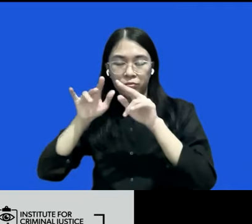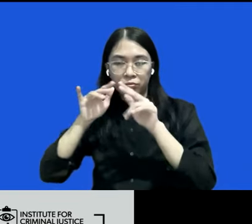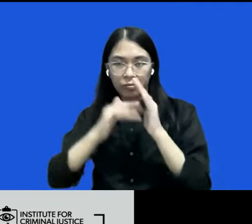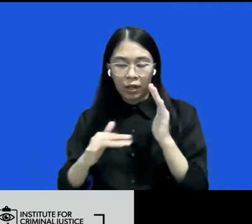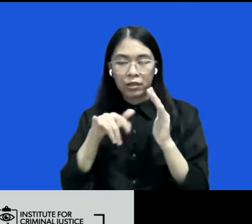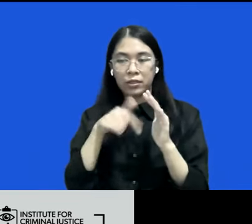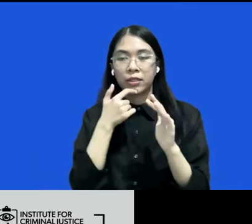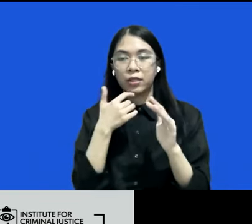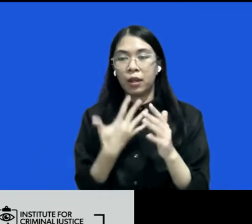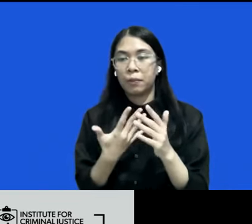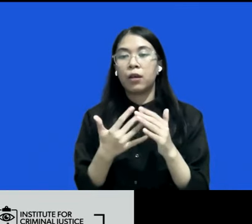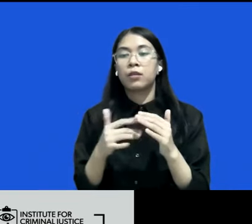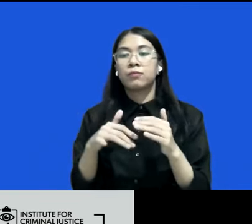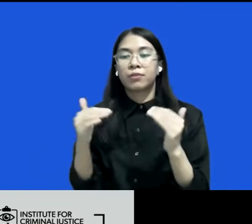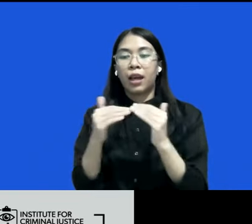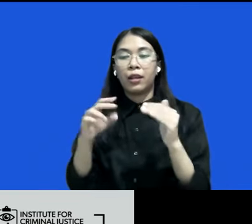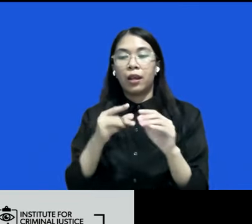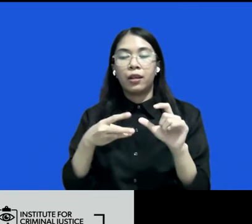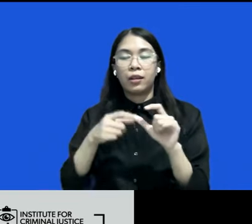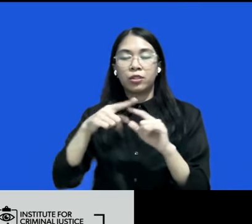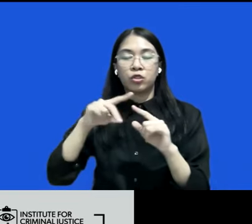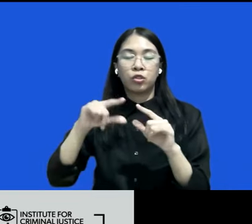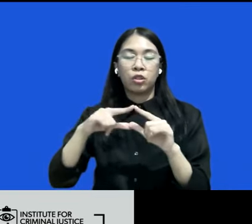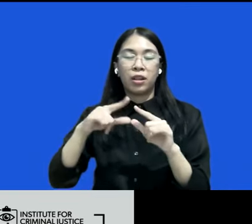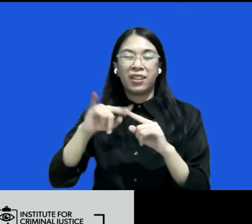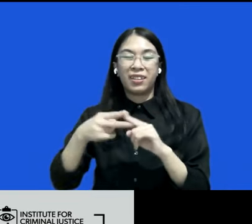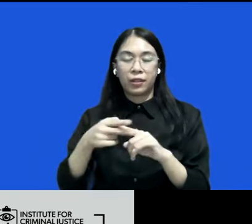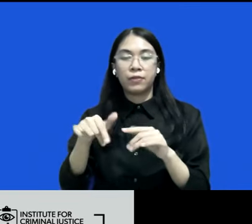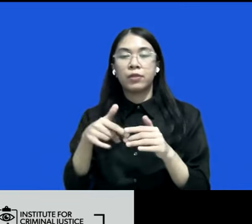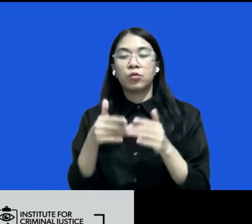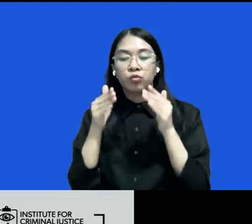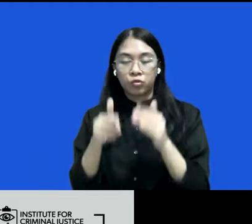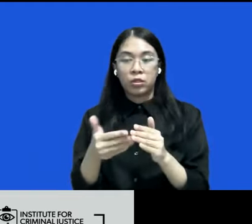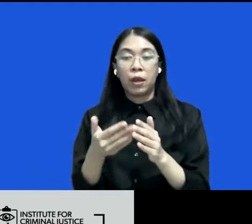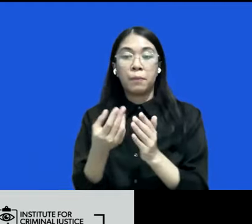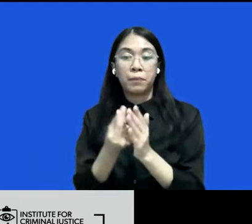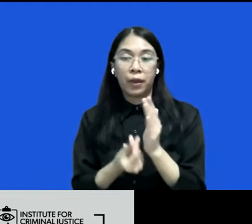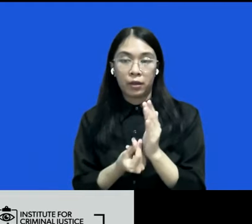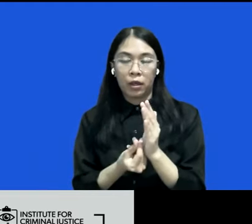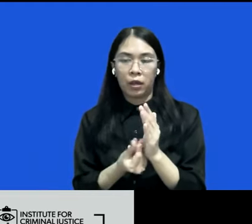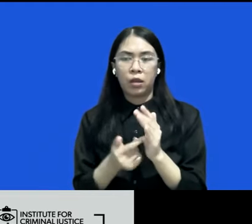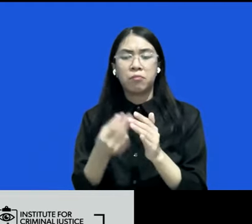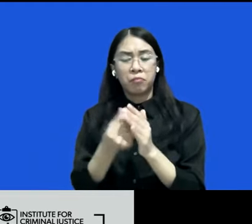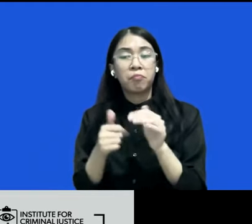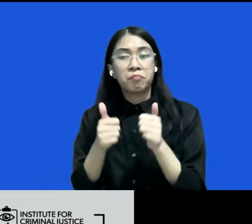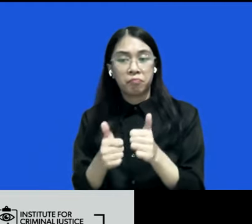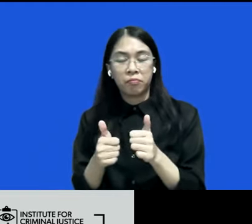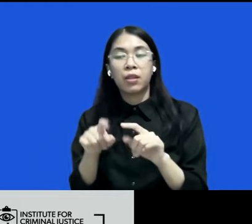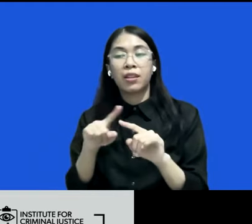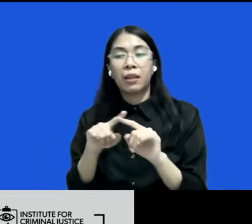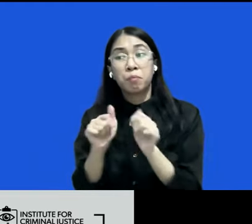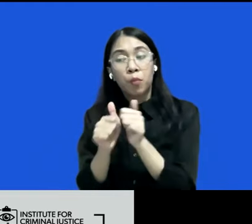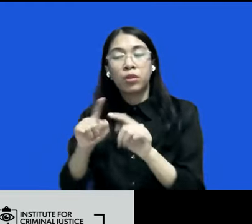keadaan restoratif dan salah satunya juga mengkaji soal aspek biaya memang dia bisa menghemat biaya tapi hanya dalam konteks